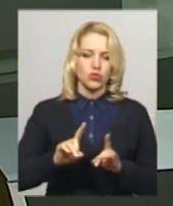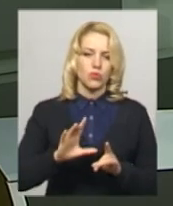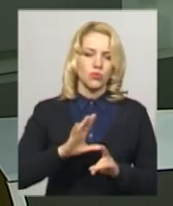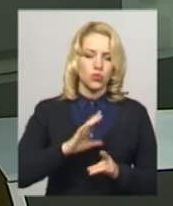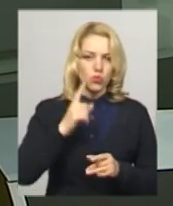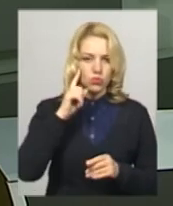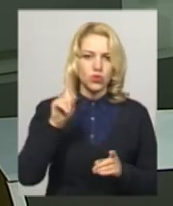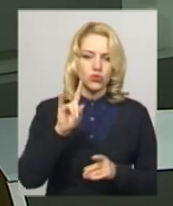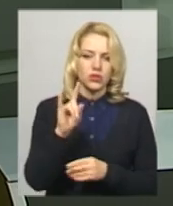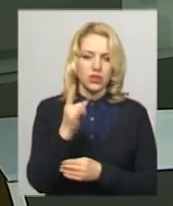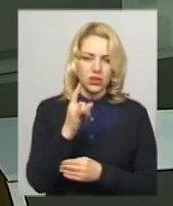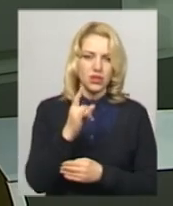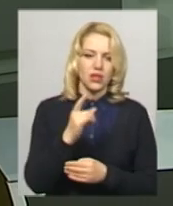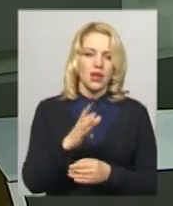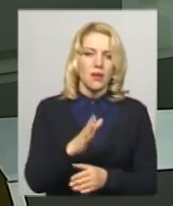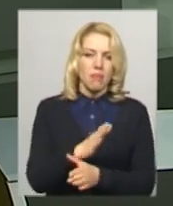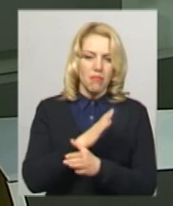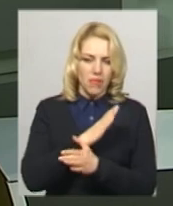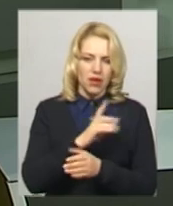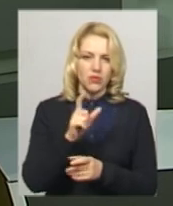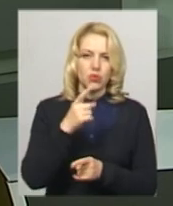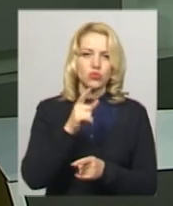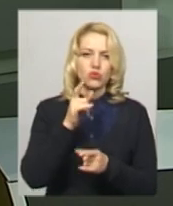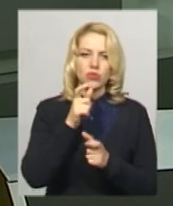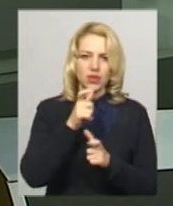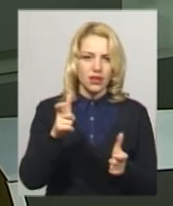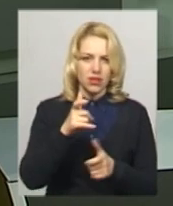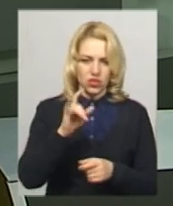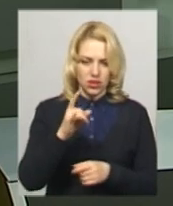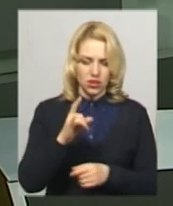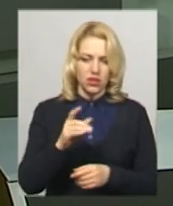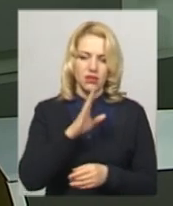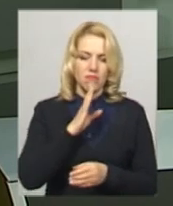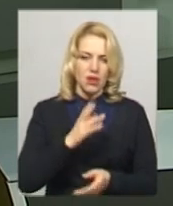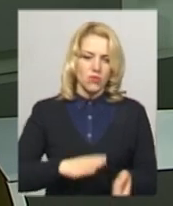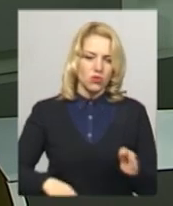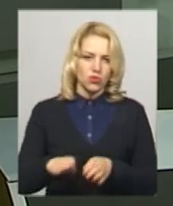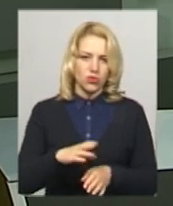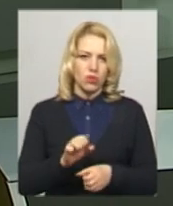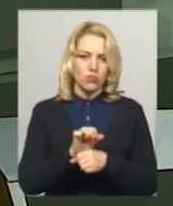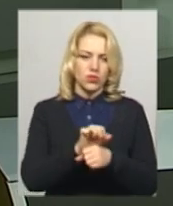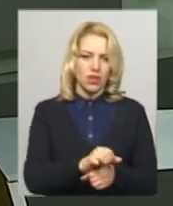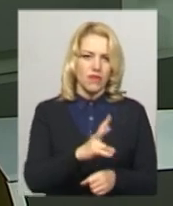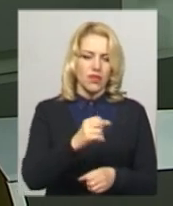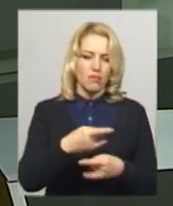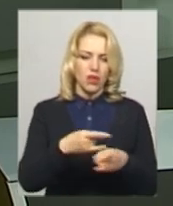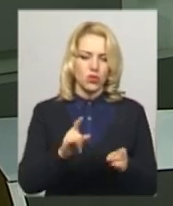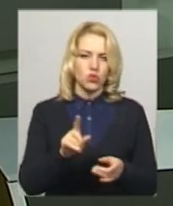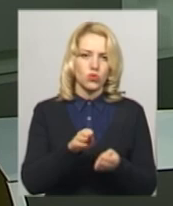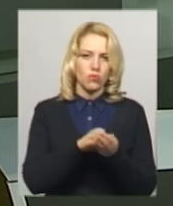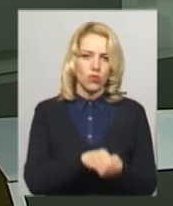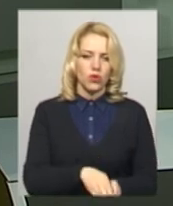не закричала. Мати загорнула її тіло та поклала на балконі квартири, аби потім поховати. 2 грудня 2018